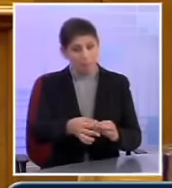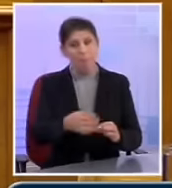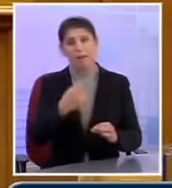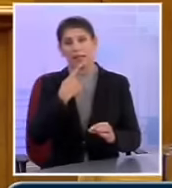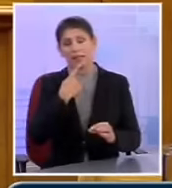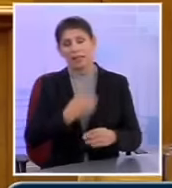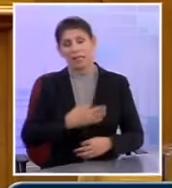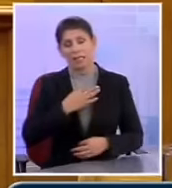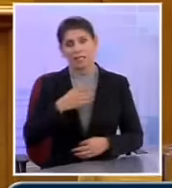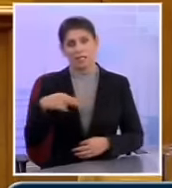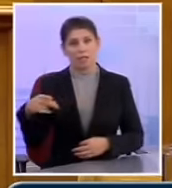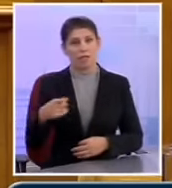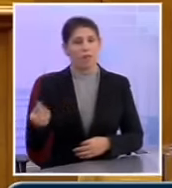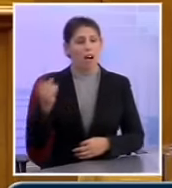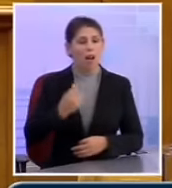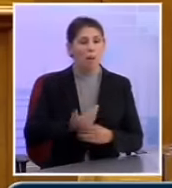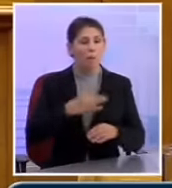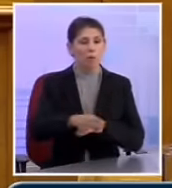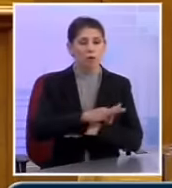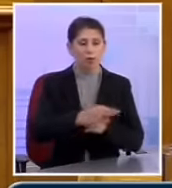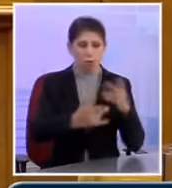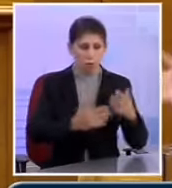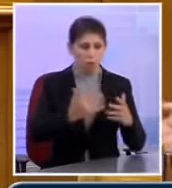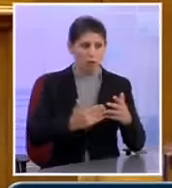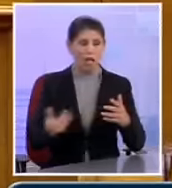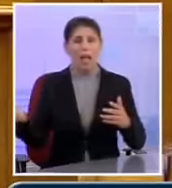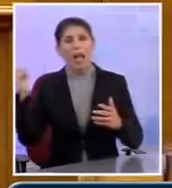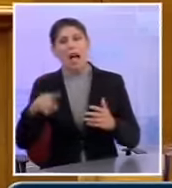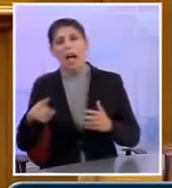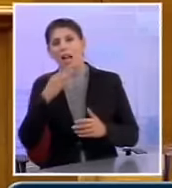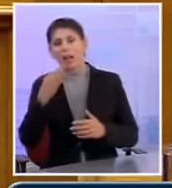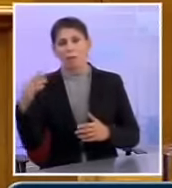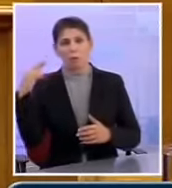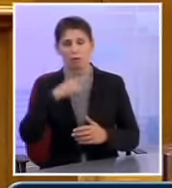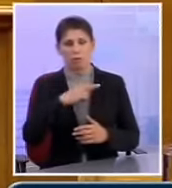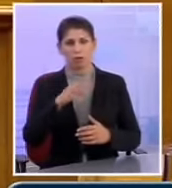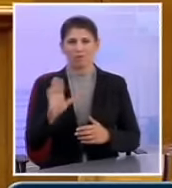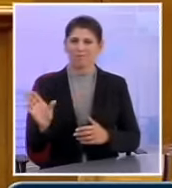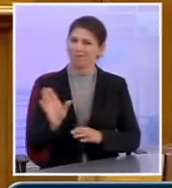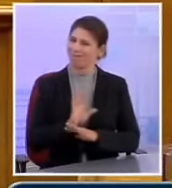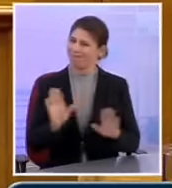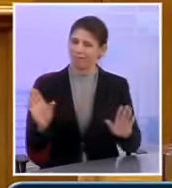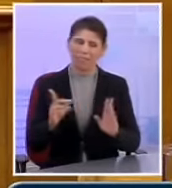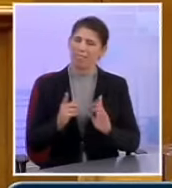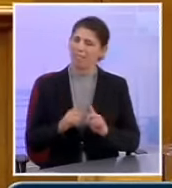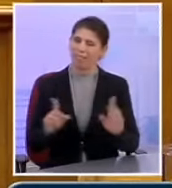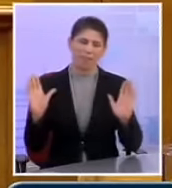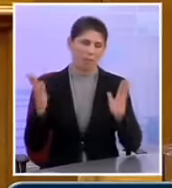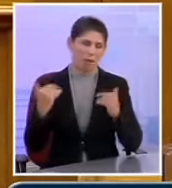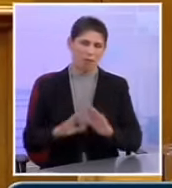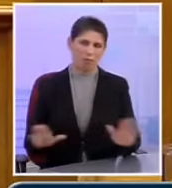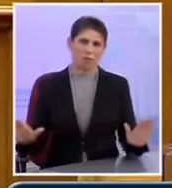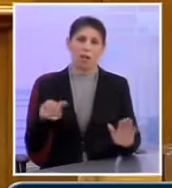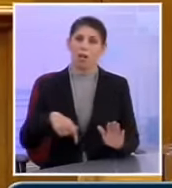συνάδελφε ότι άλλα είπε το προσχέδιο του προϋπολογισμού άλλα είπε ο Πρωθυπουργός. Δεν ισχύουν αυτά. Σας εξήγησα